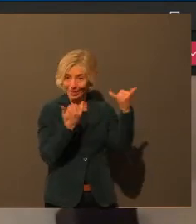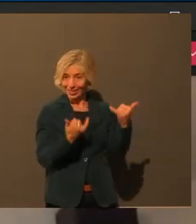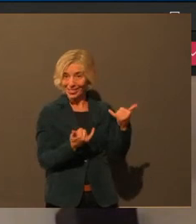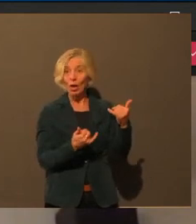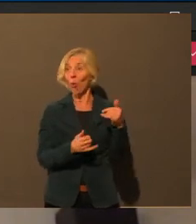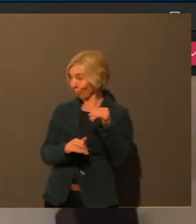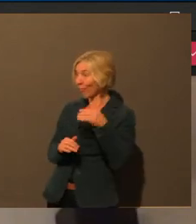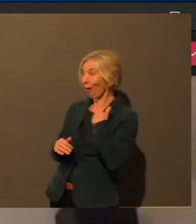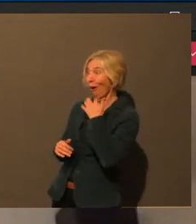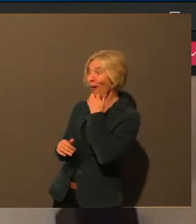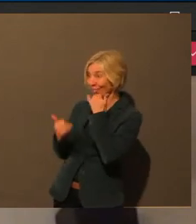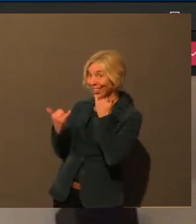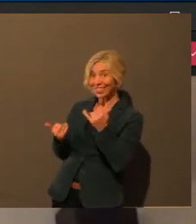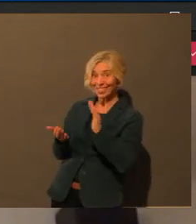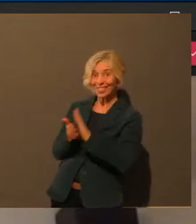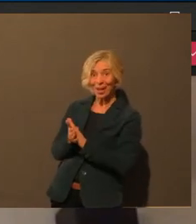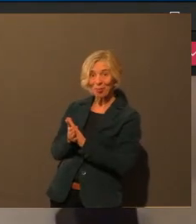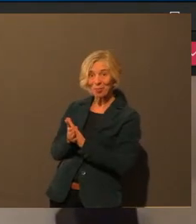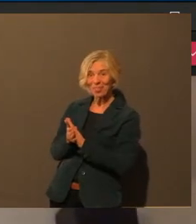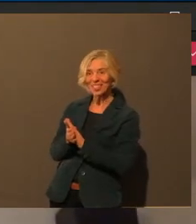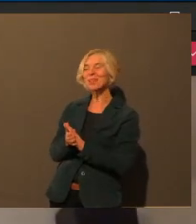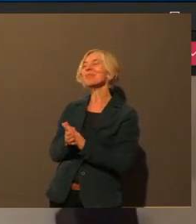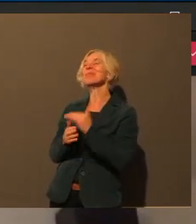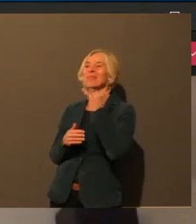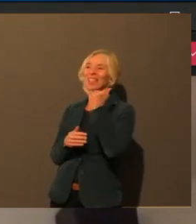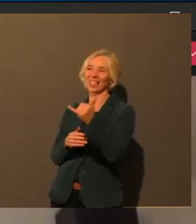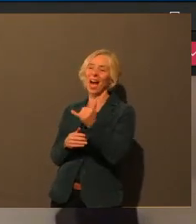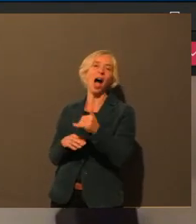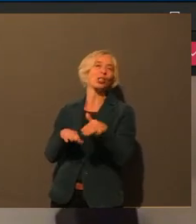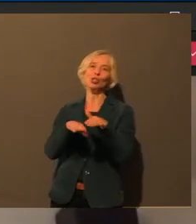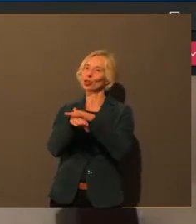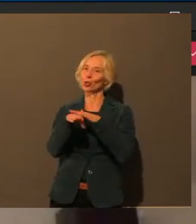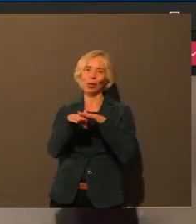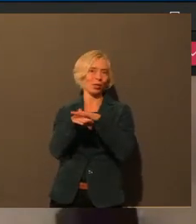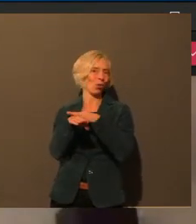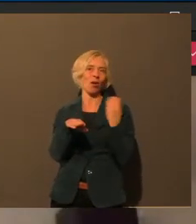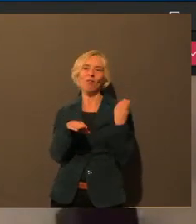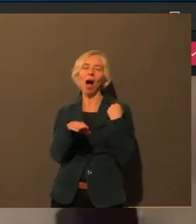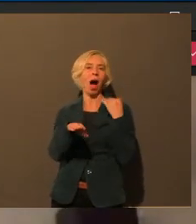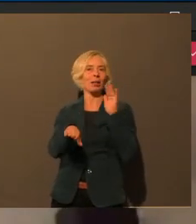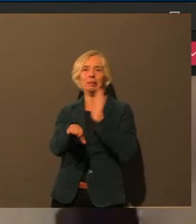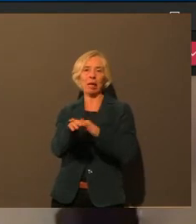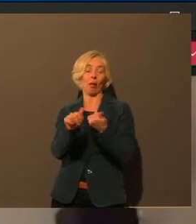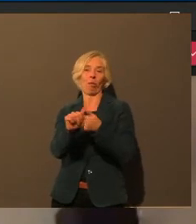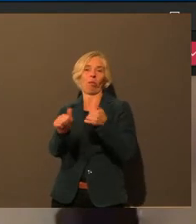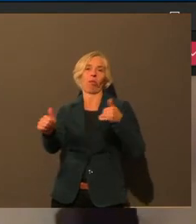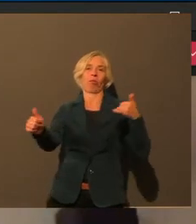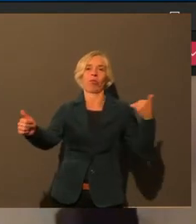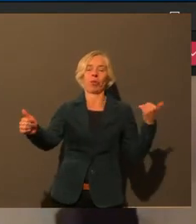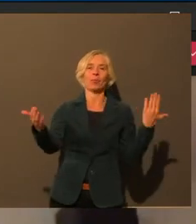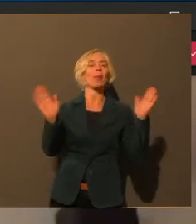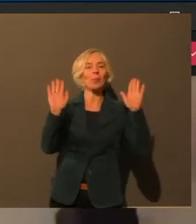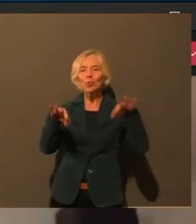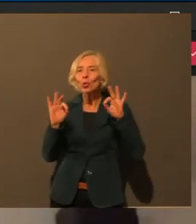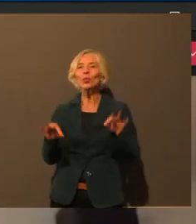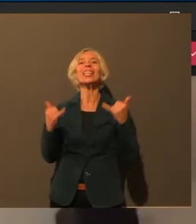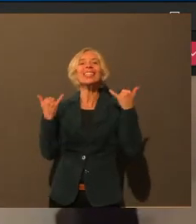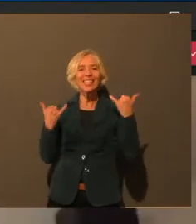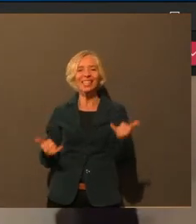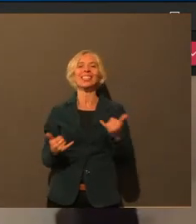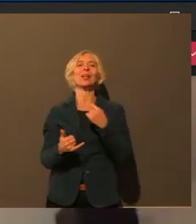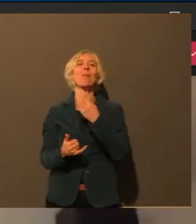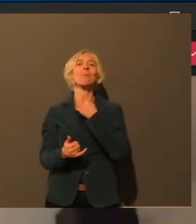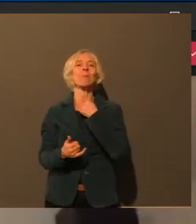an. Vorhin ist es mit sehr viel Zeitverzögerung passiert das hier leider. Aber gut, jetzt geht's.